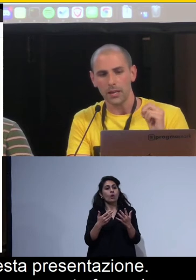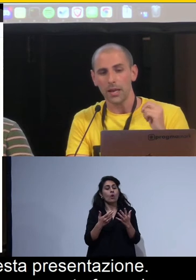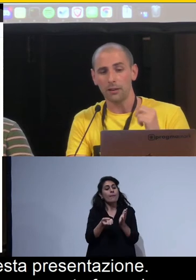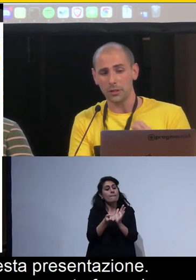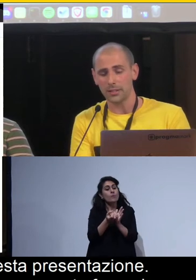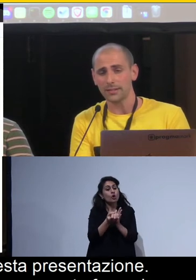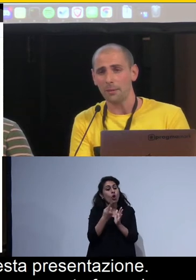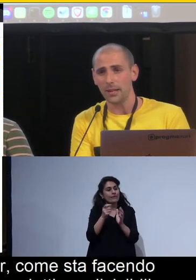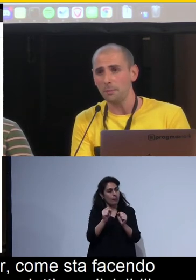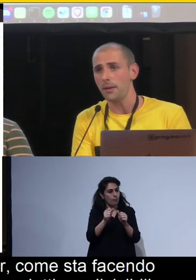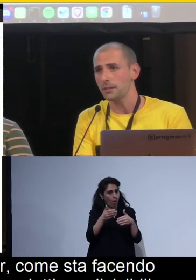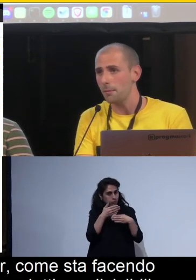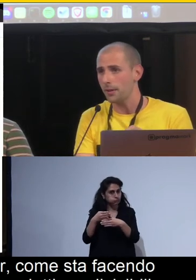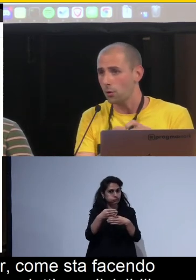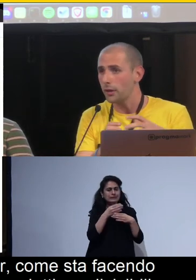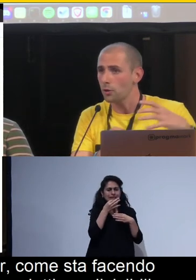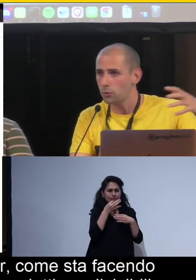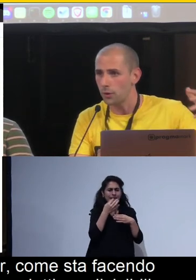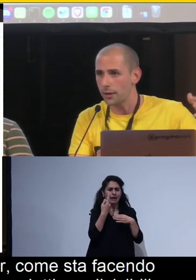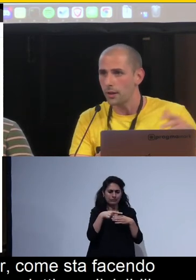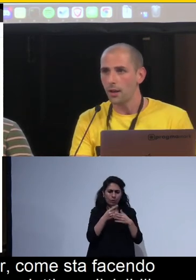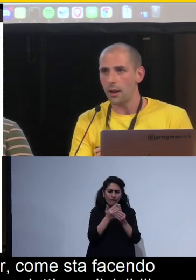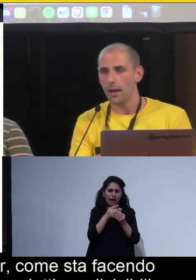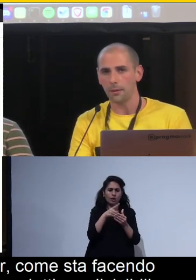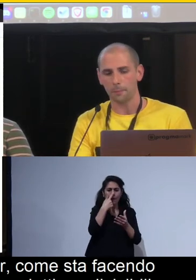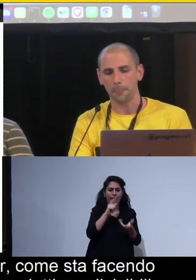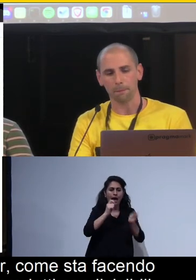il fatto che sia adattabile dipende sempre da con che software